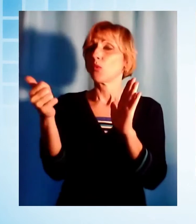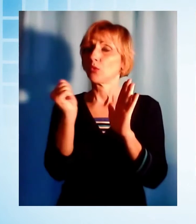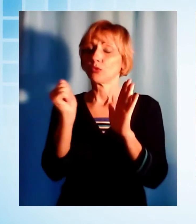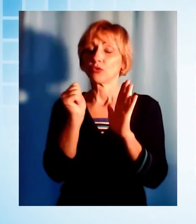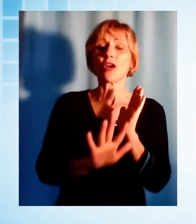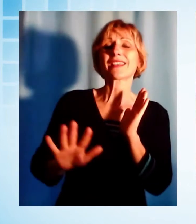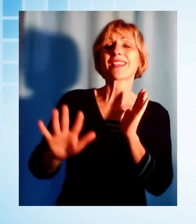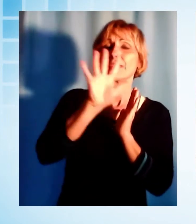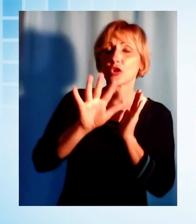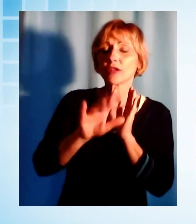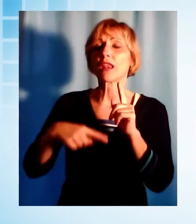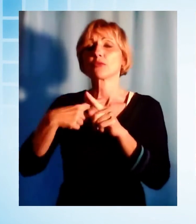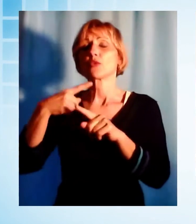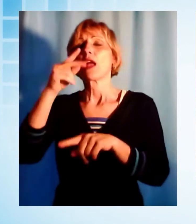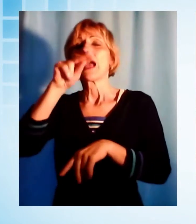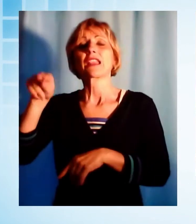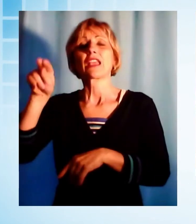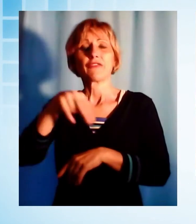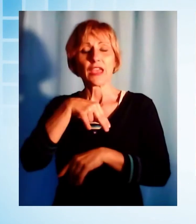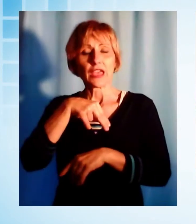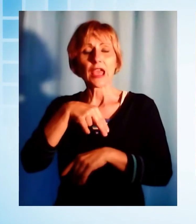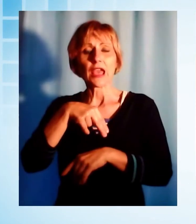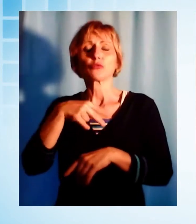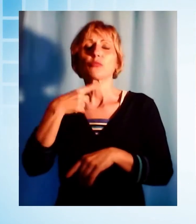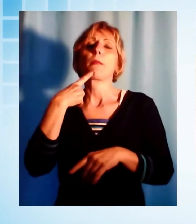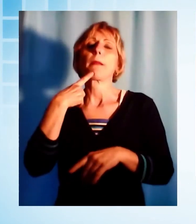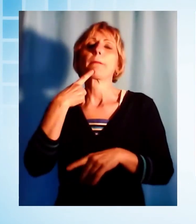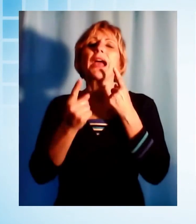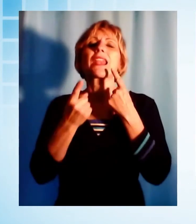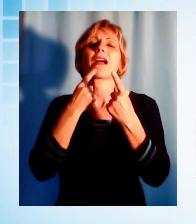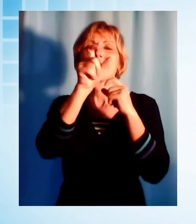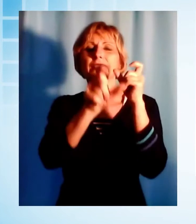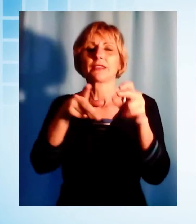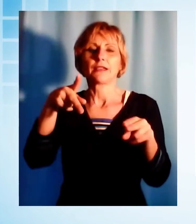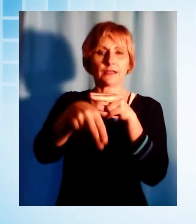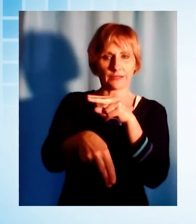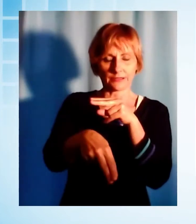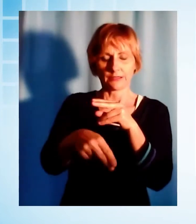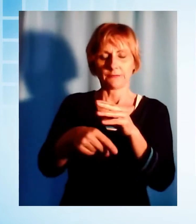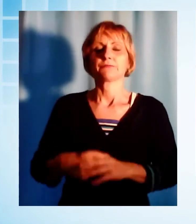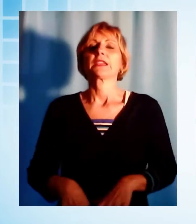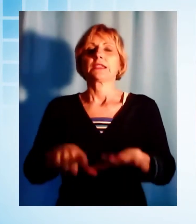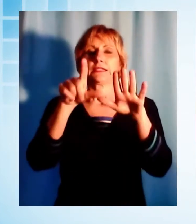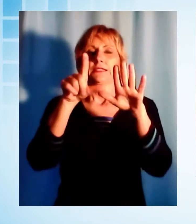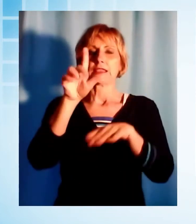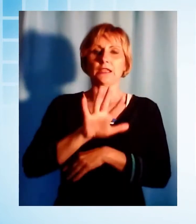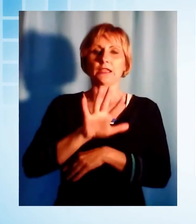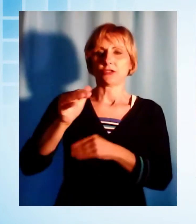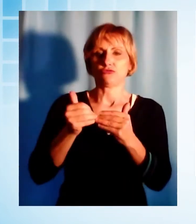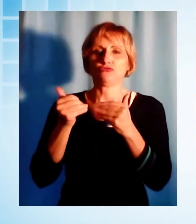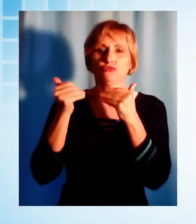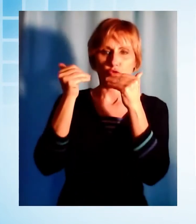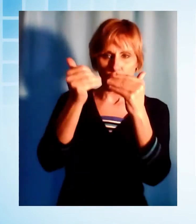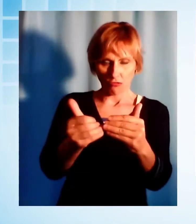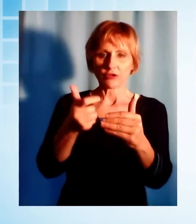sul taglio dei parlamentari da svolgersi fra la metà di settembre e dicembre. Sono sette le regioni dove slitterà il voto a causa dell